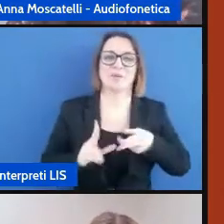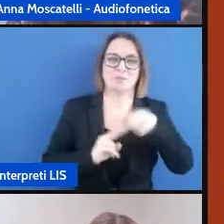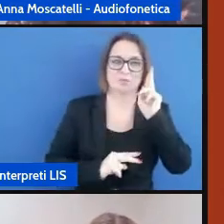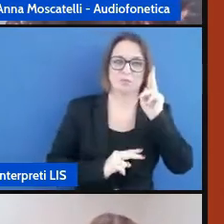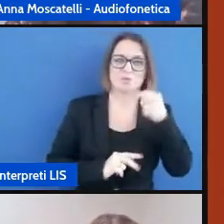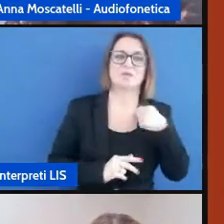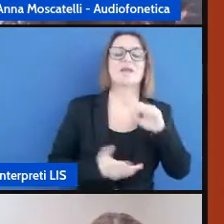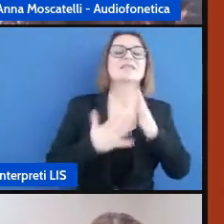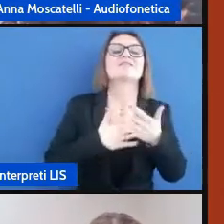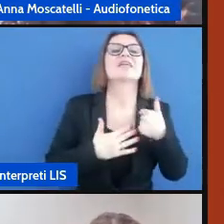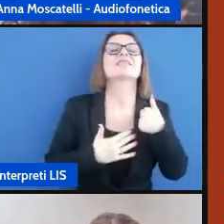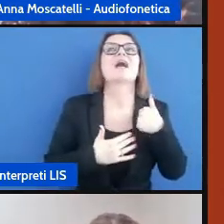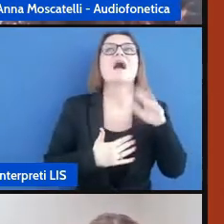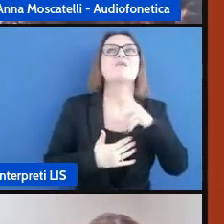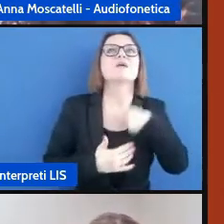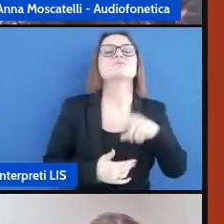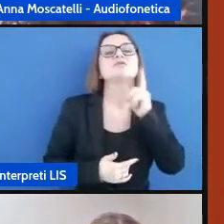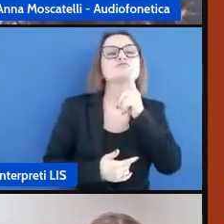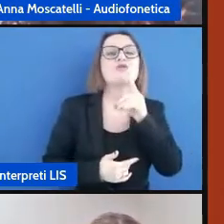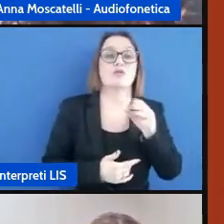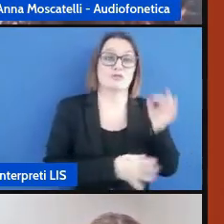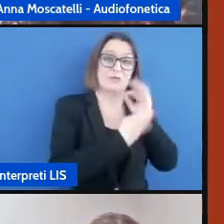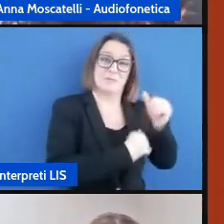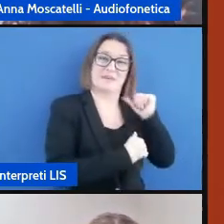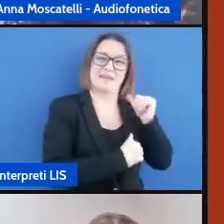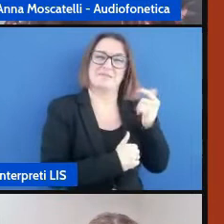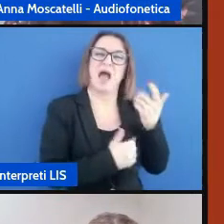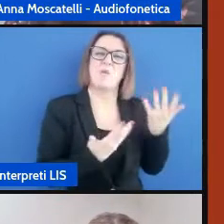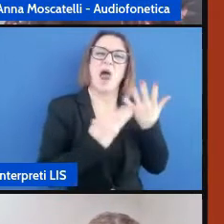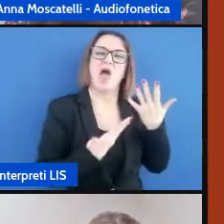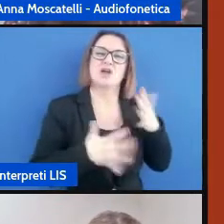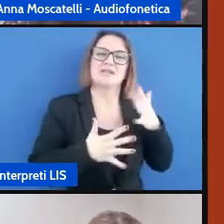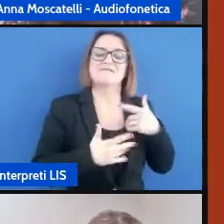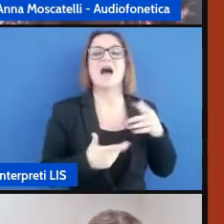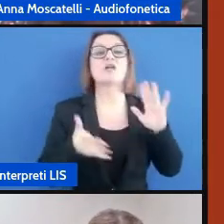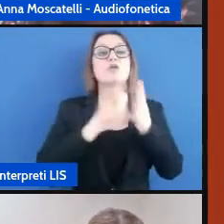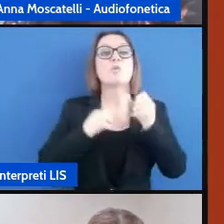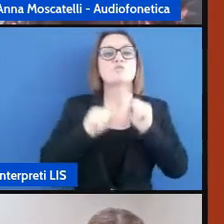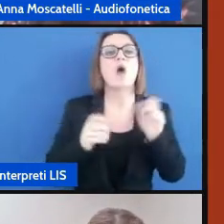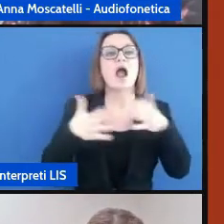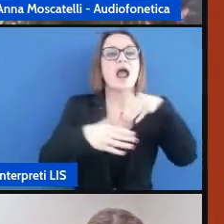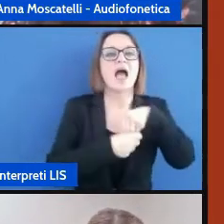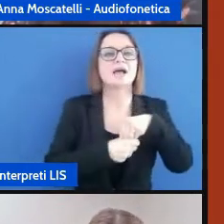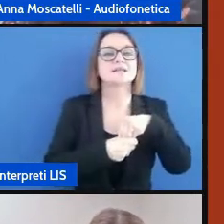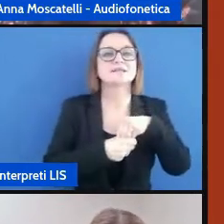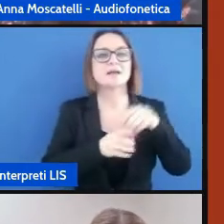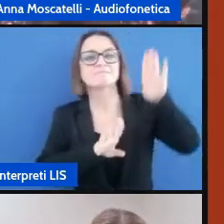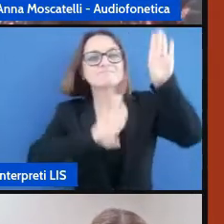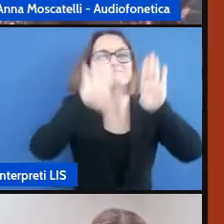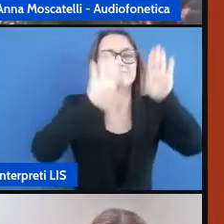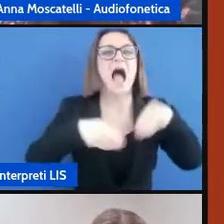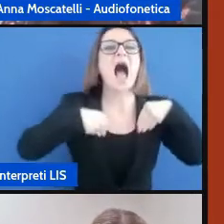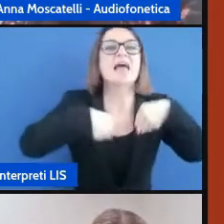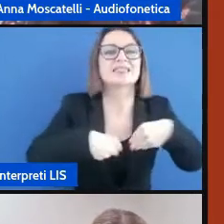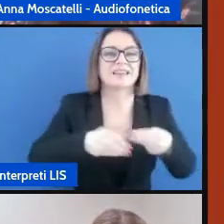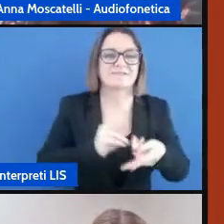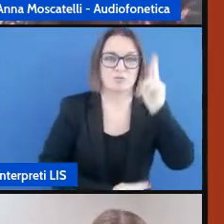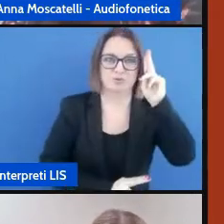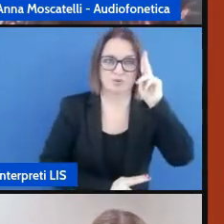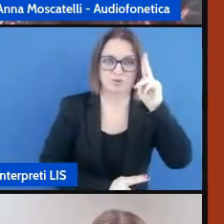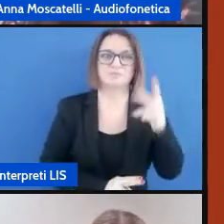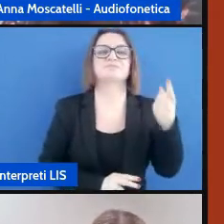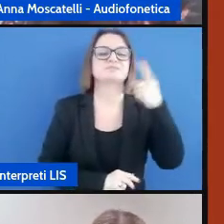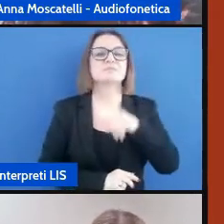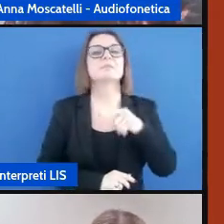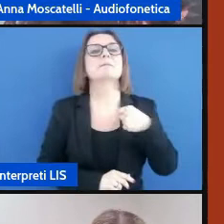garantirgli la partecipazione attiva di quella che è la lezione in classe adattare i test alle capacità di